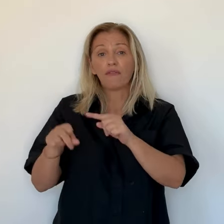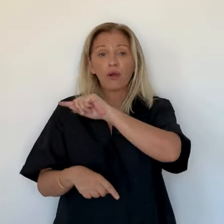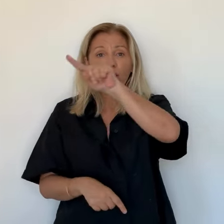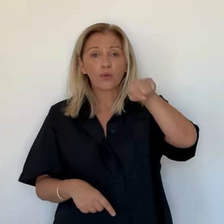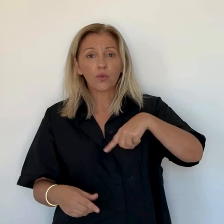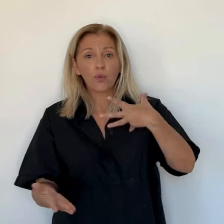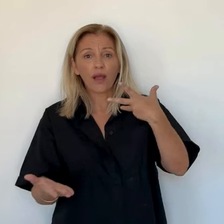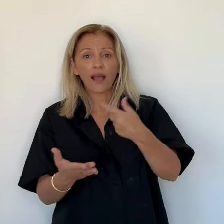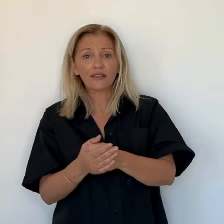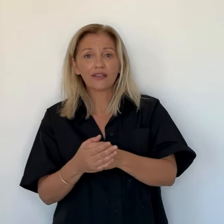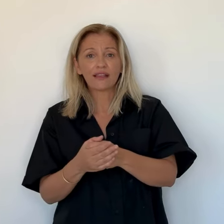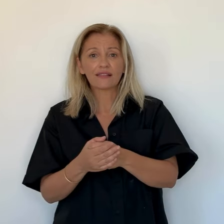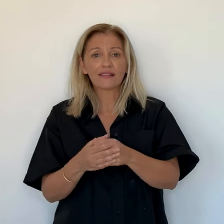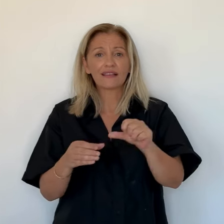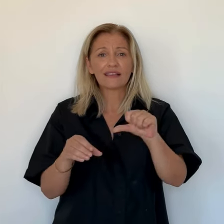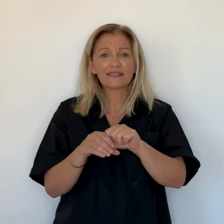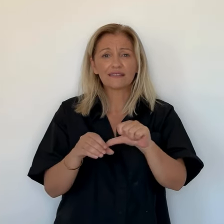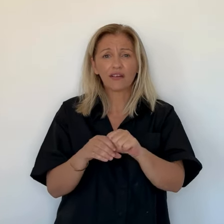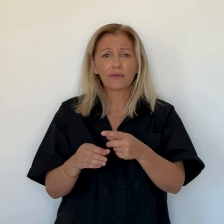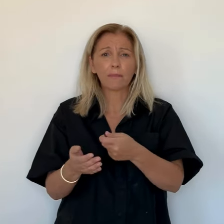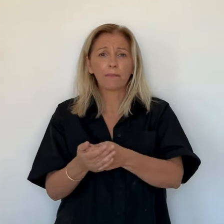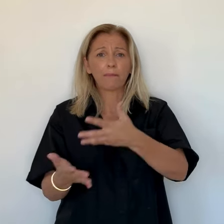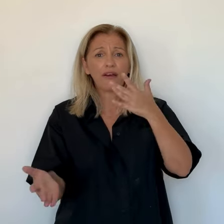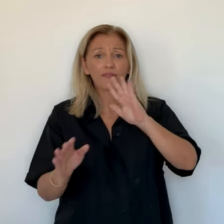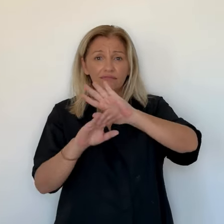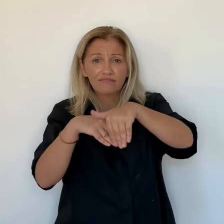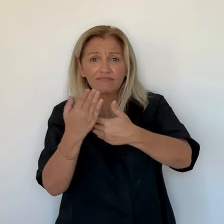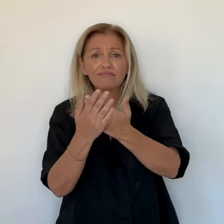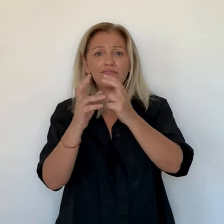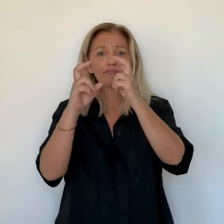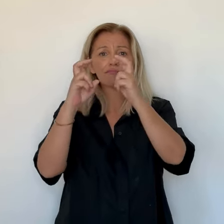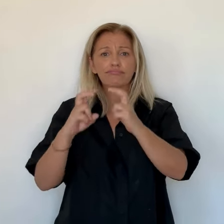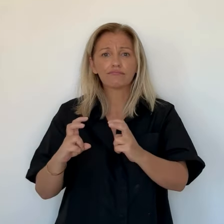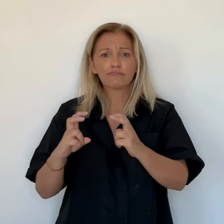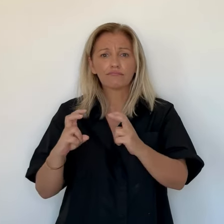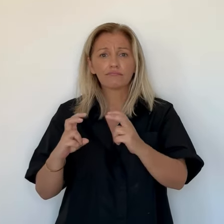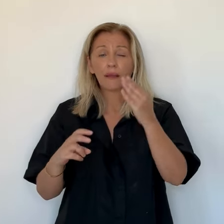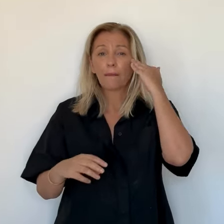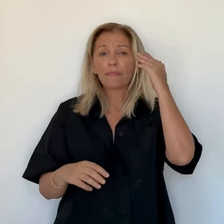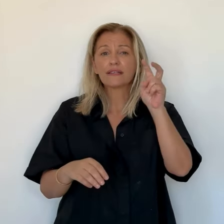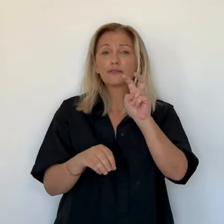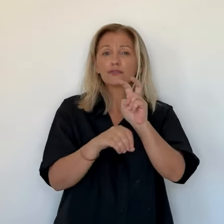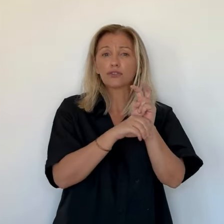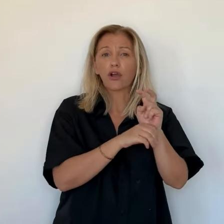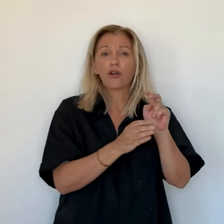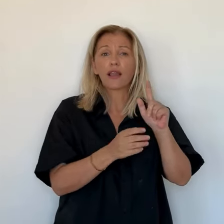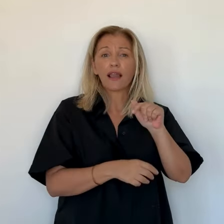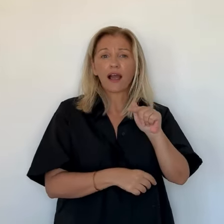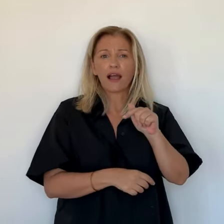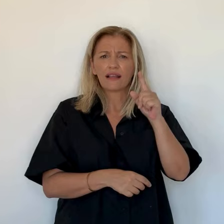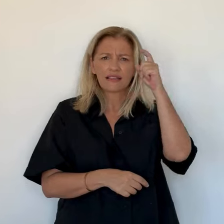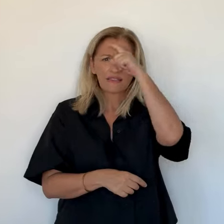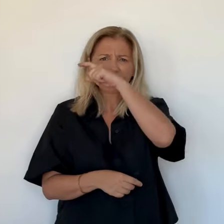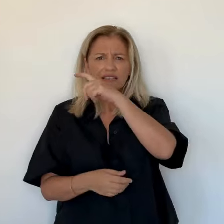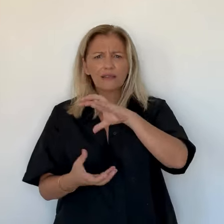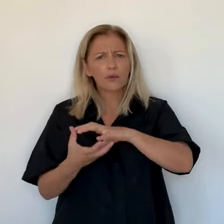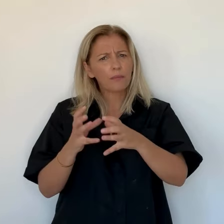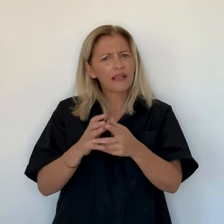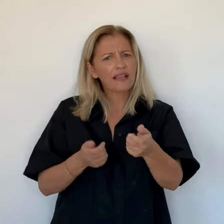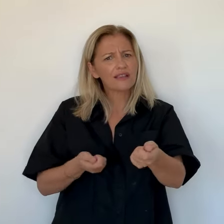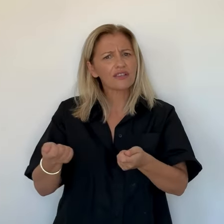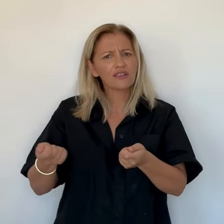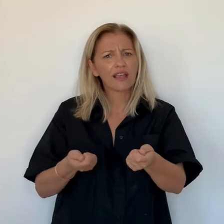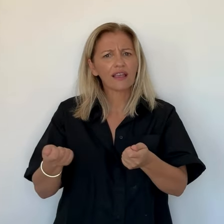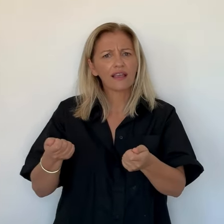pas évident parce que les tarifs changent au jour le jour. Souvent, on achète le produit plus cher, le lendemain, ça baisse.